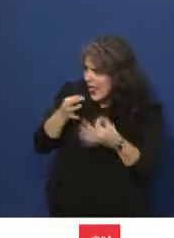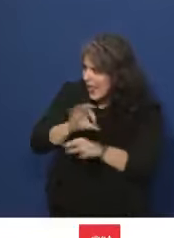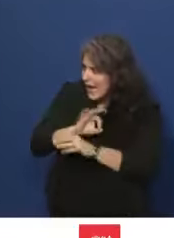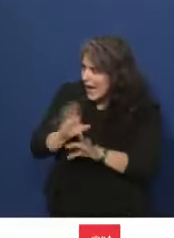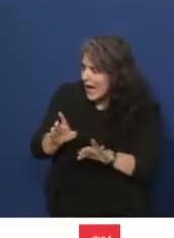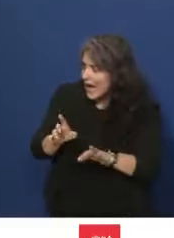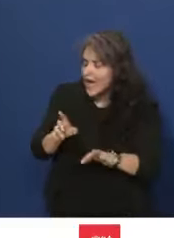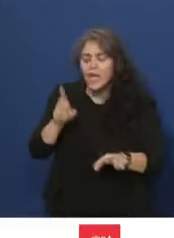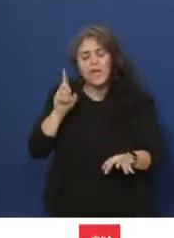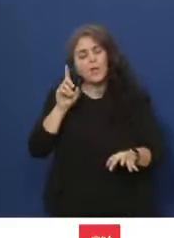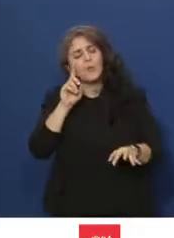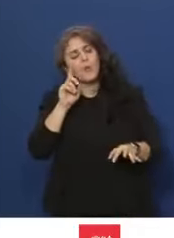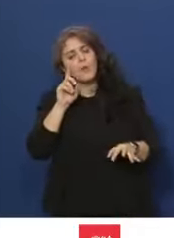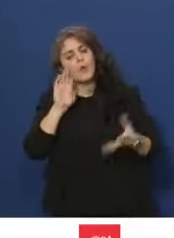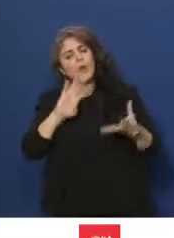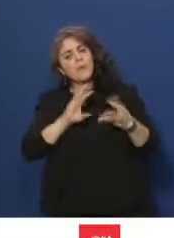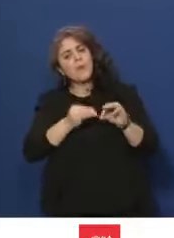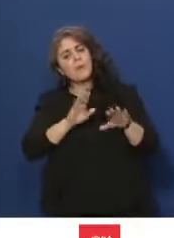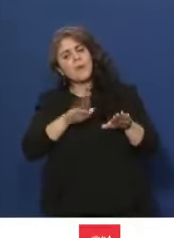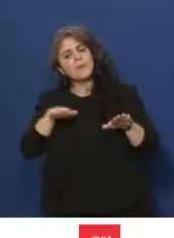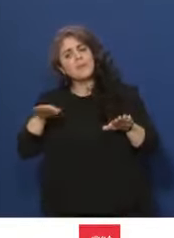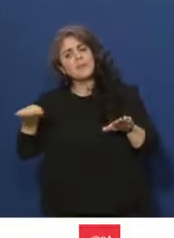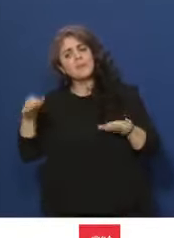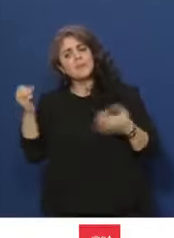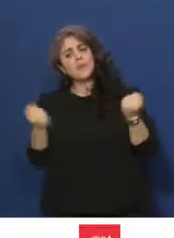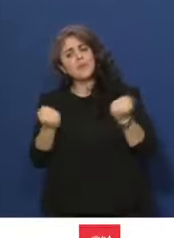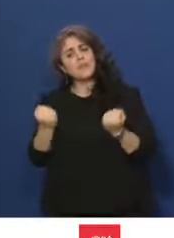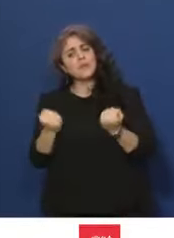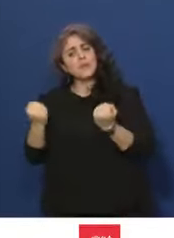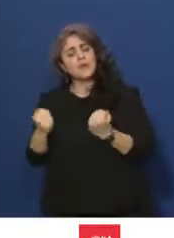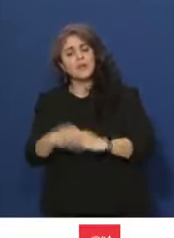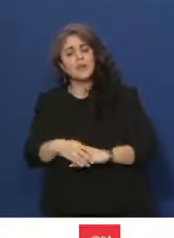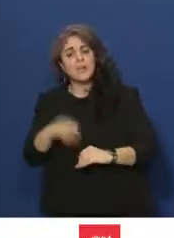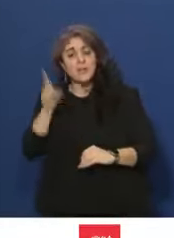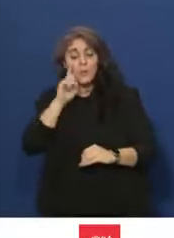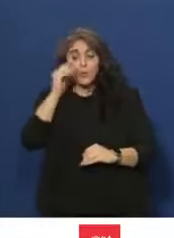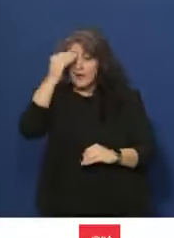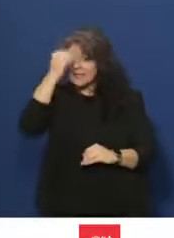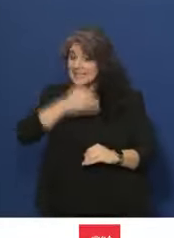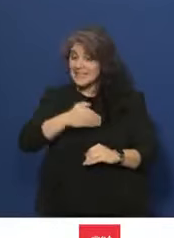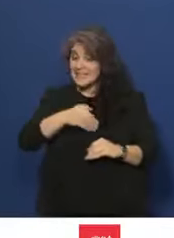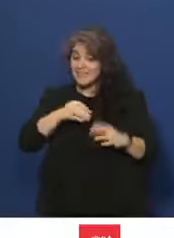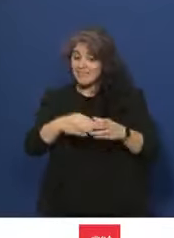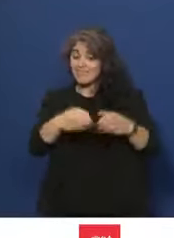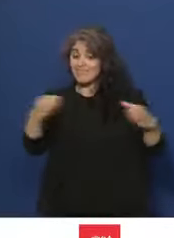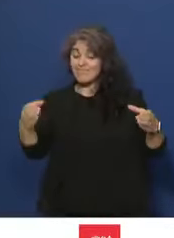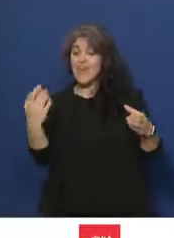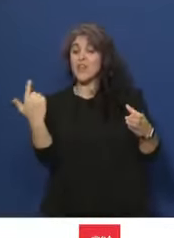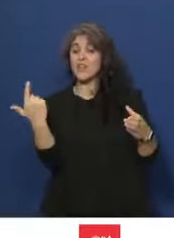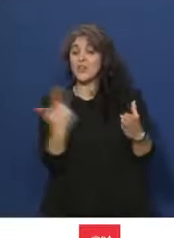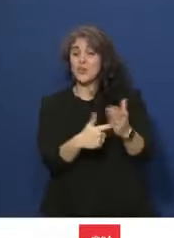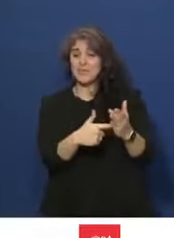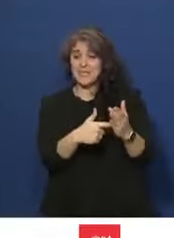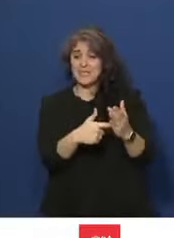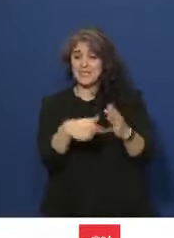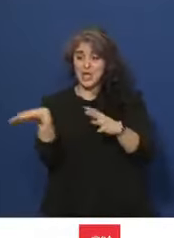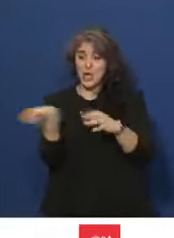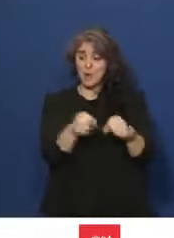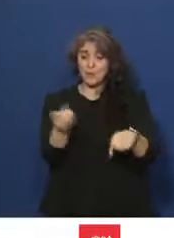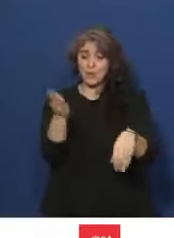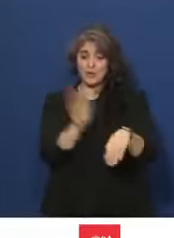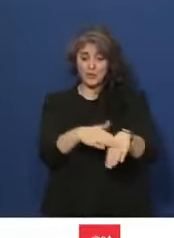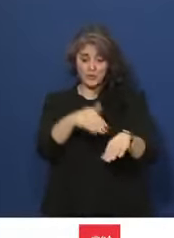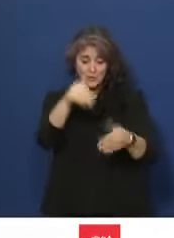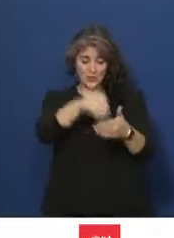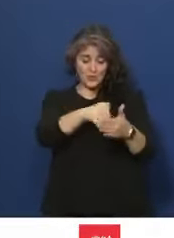sujet du stationnement automobile qui chiffonne ? Quand on sait que pour 2000 emplois, il est prévu 200 places, soit une